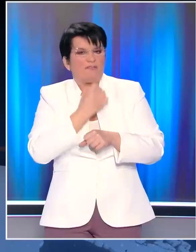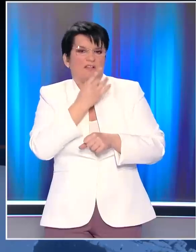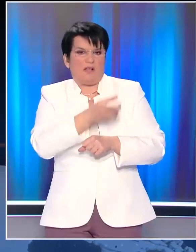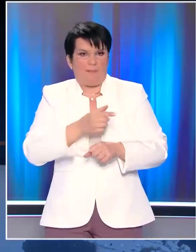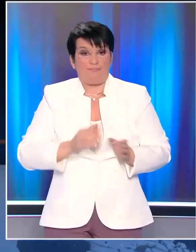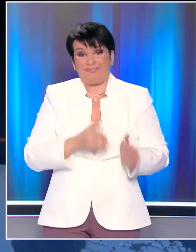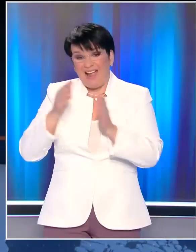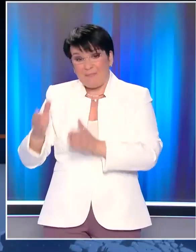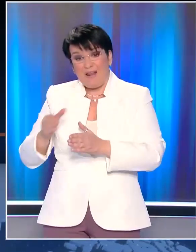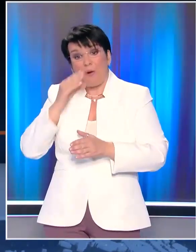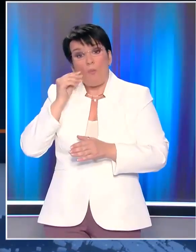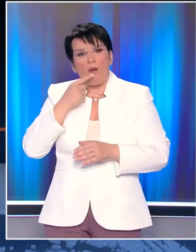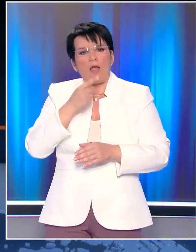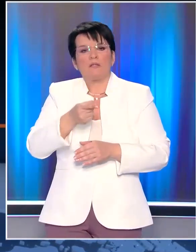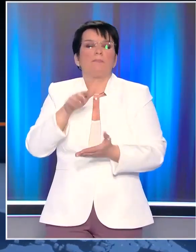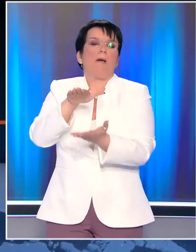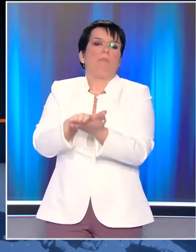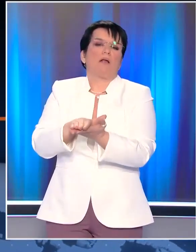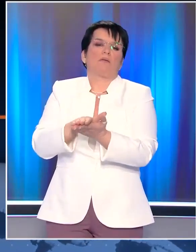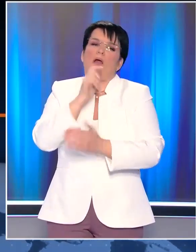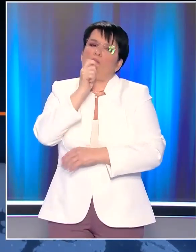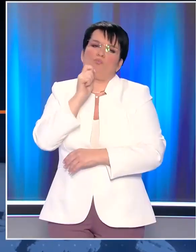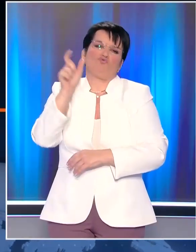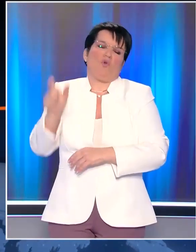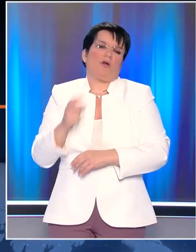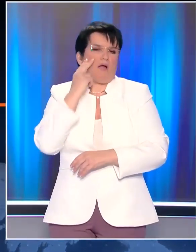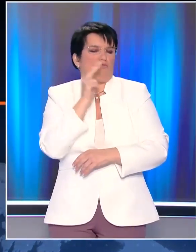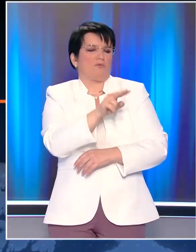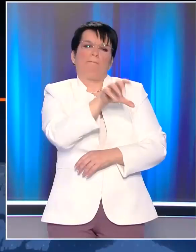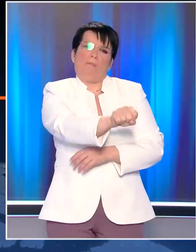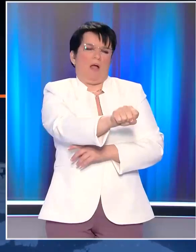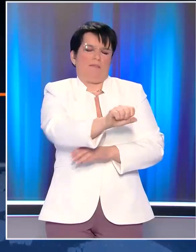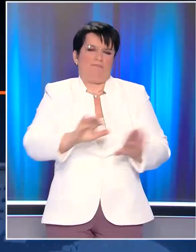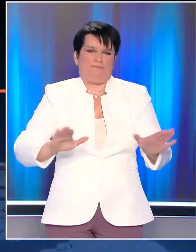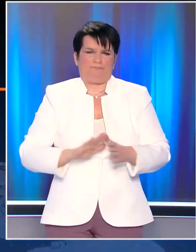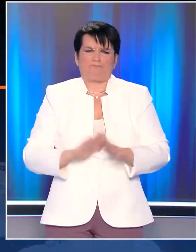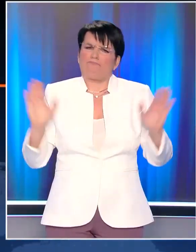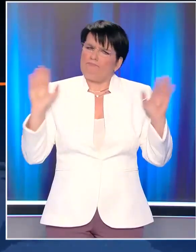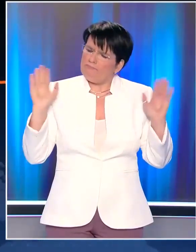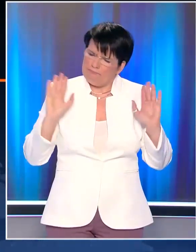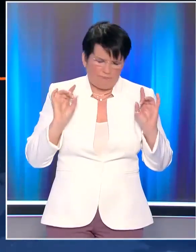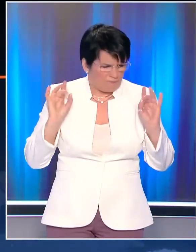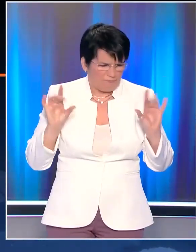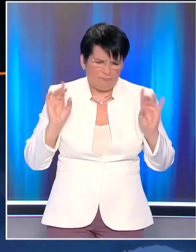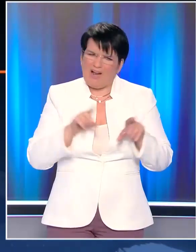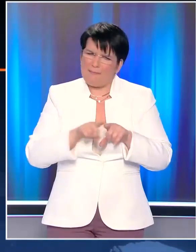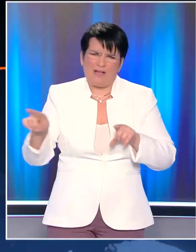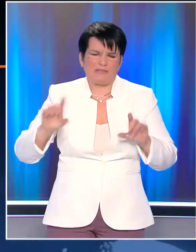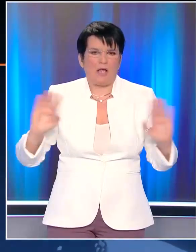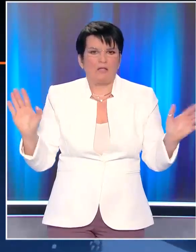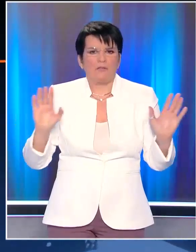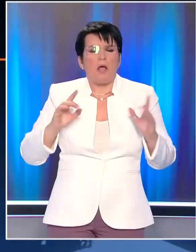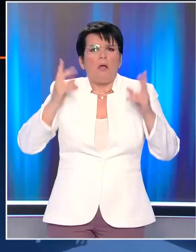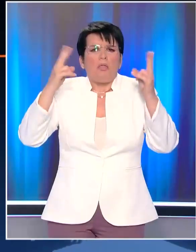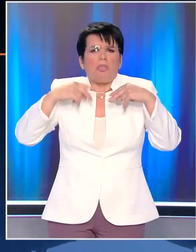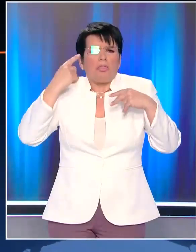ο Παύλος Πολάκης επικαλείται τη μαρτυρία δημοσιογράφου αυτό από τη μάρτυρα του περιστατικού. Όχι, όχι, δεν έγινε κάτι τέτοιο και όχι μόνο αυτό. Δεν με